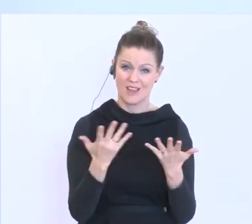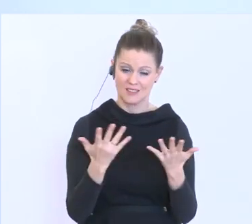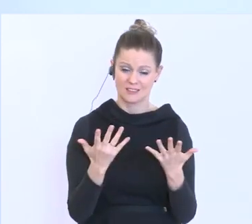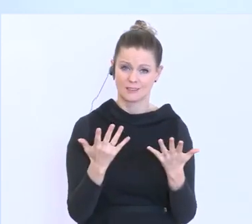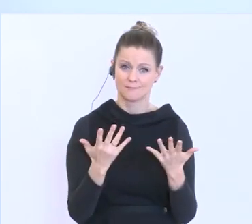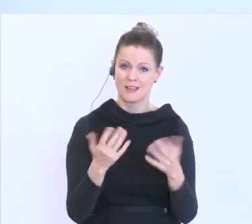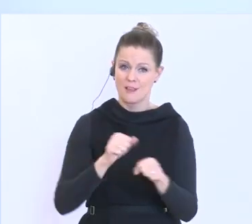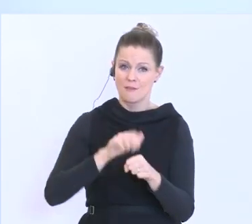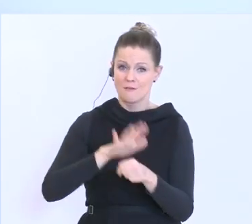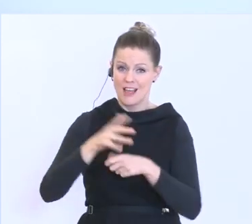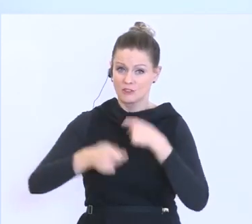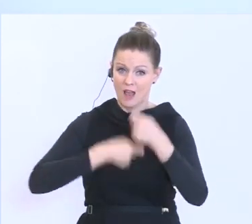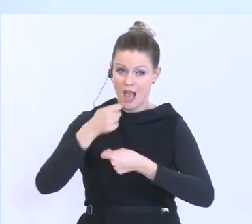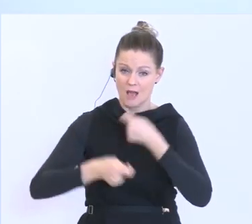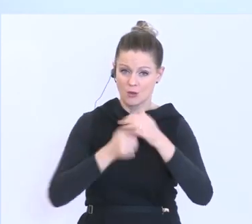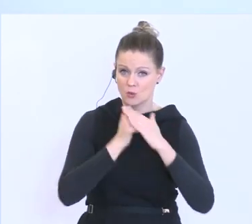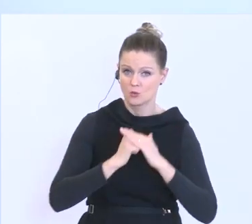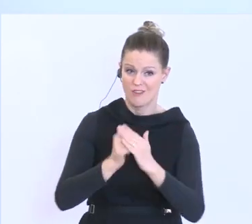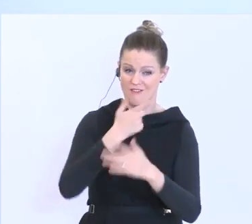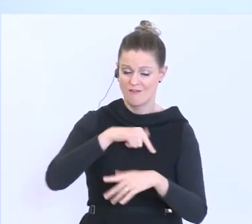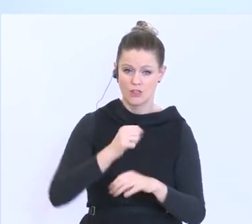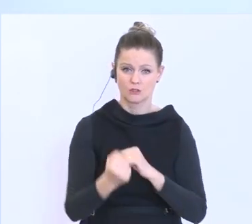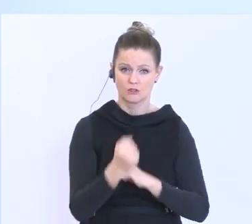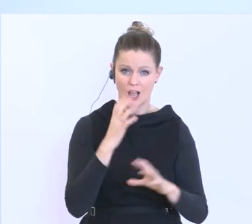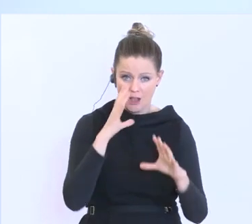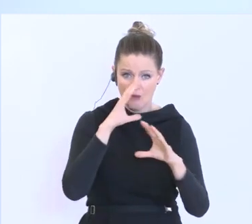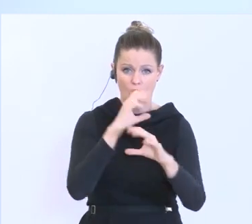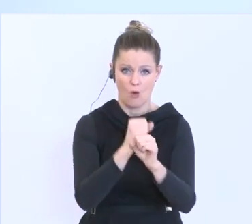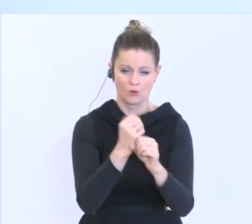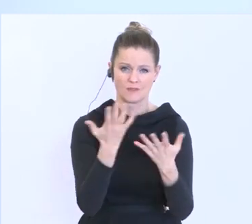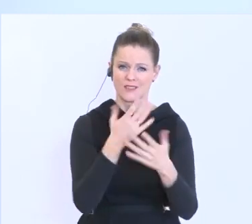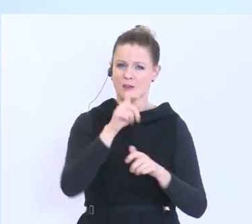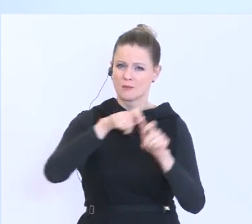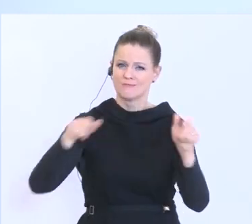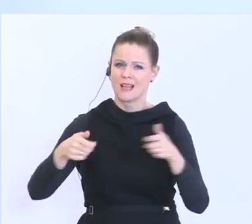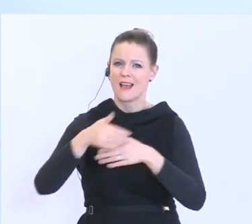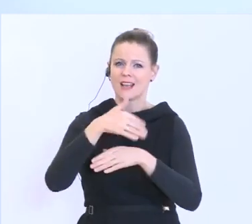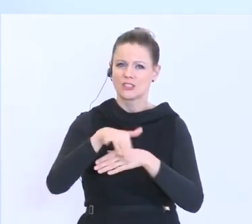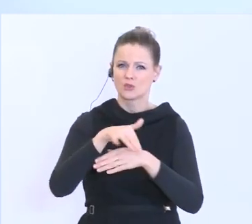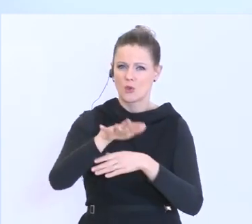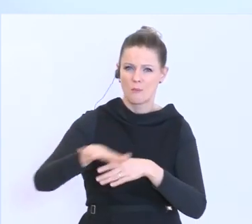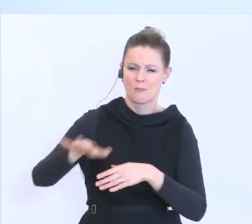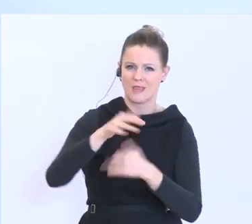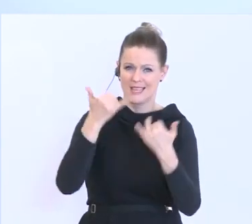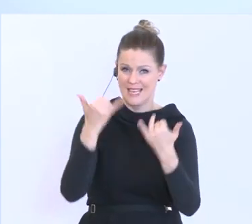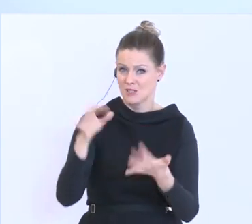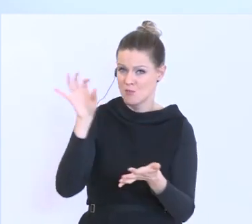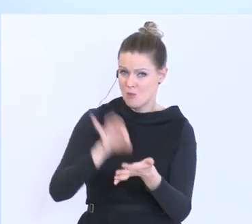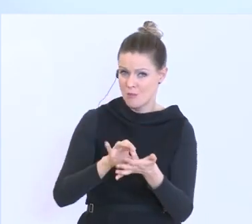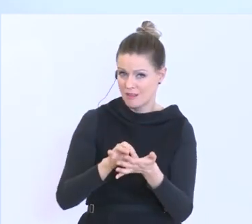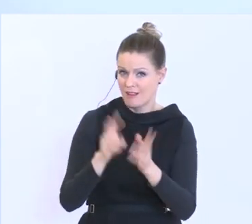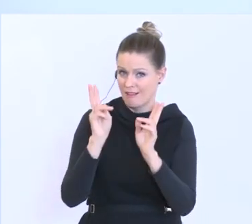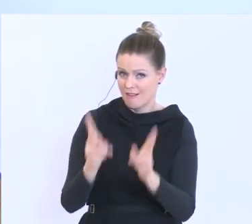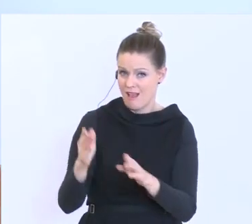bei den Fleischverarbeitern. Hier fokussieren wir vor allem eben auf Personen aus der Gastronomie, die eventuell zurzeit zur